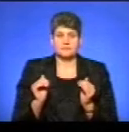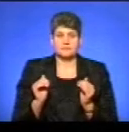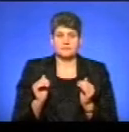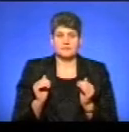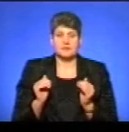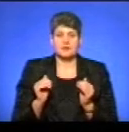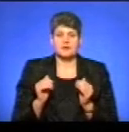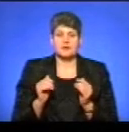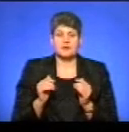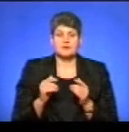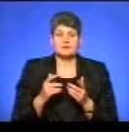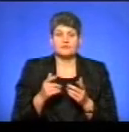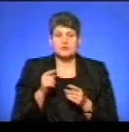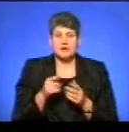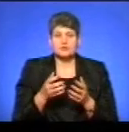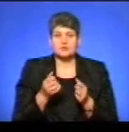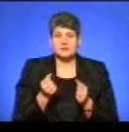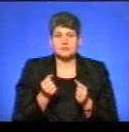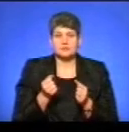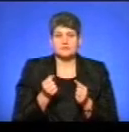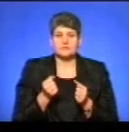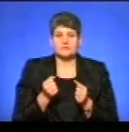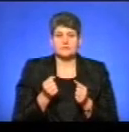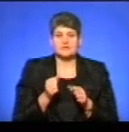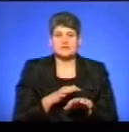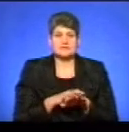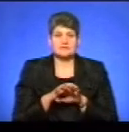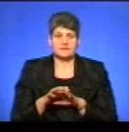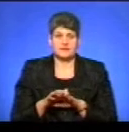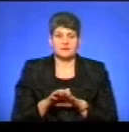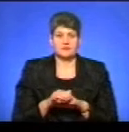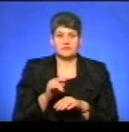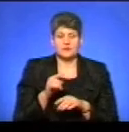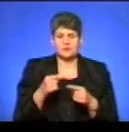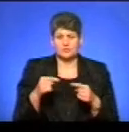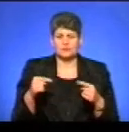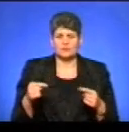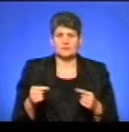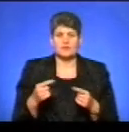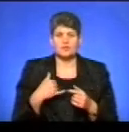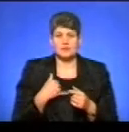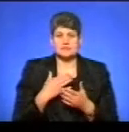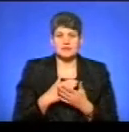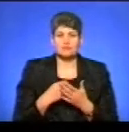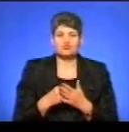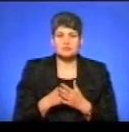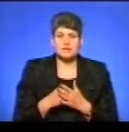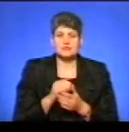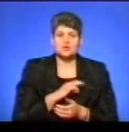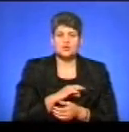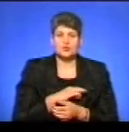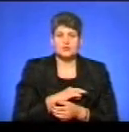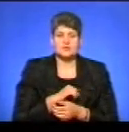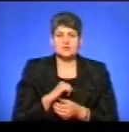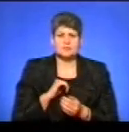міжбюджетні відносини, вона отримує певні трансферти, а в нас є такі бюджети з доходами.